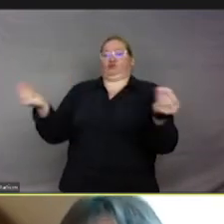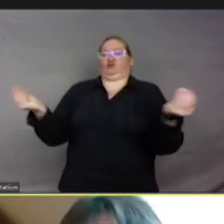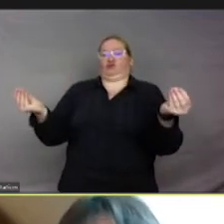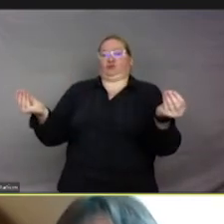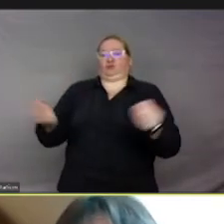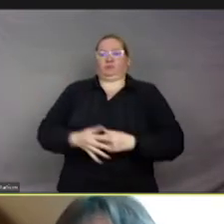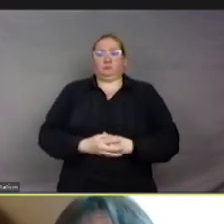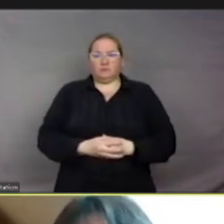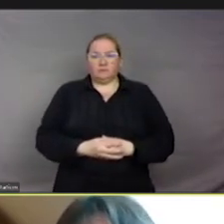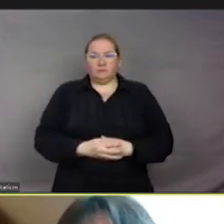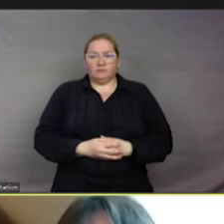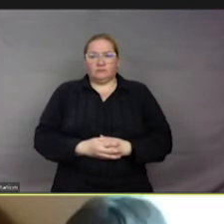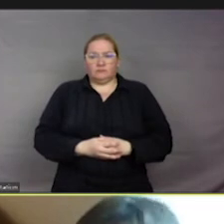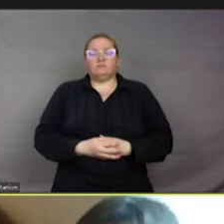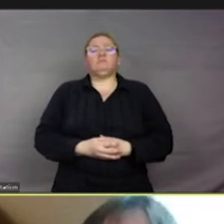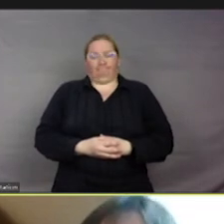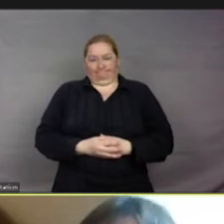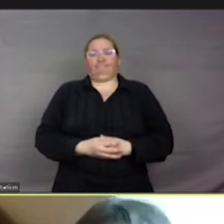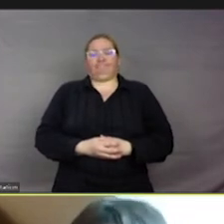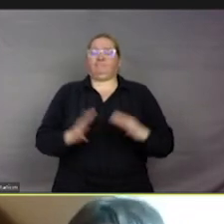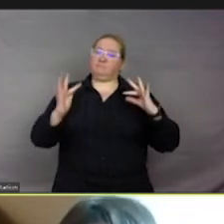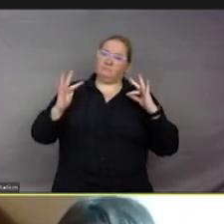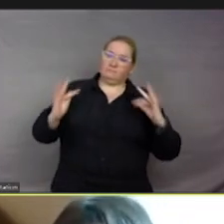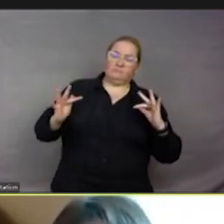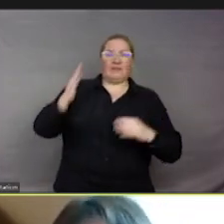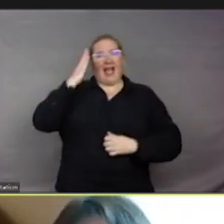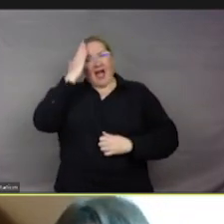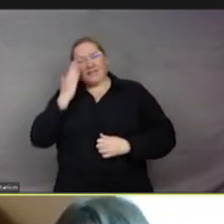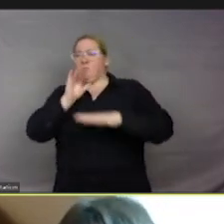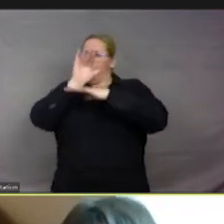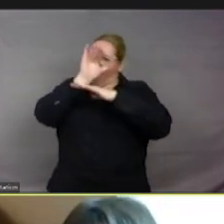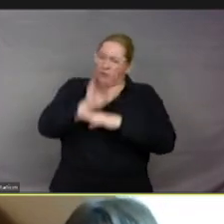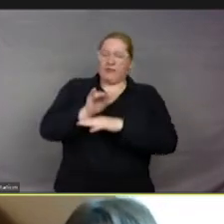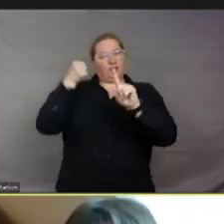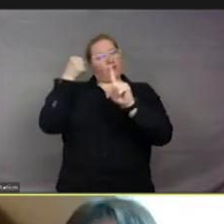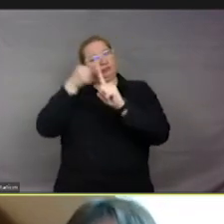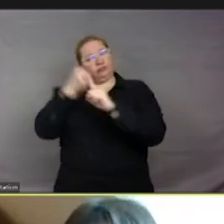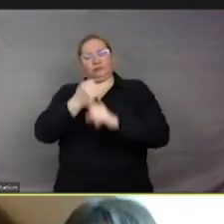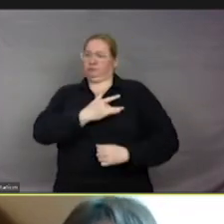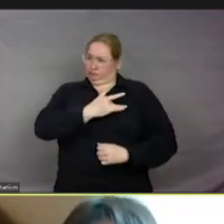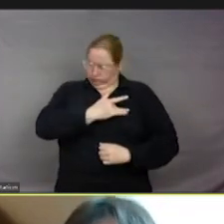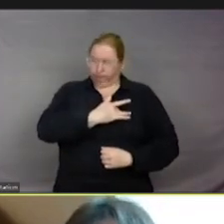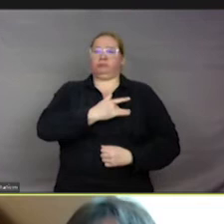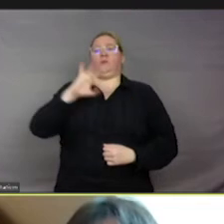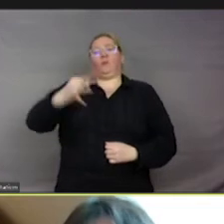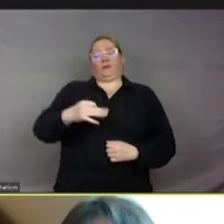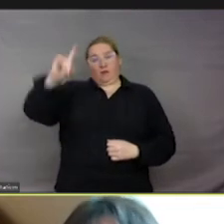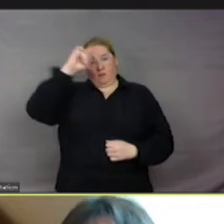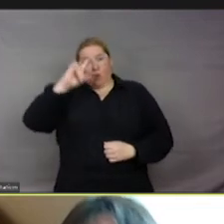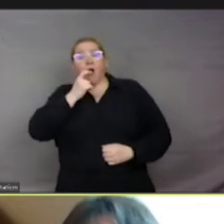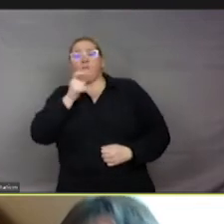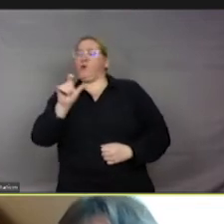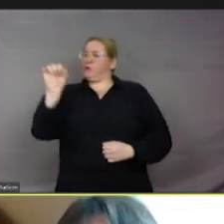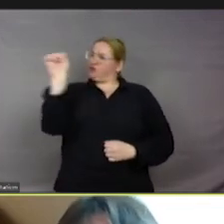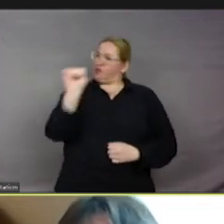principalement des sphères qui sont sensibles à la cause animale. Pourquoi ? Parce qu'effectivement, le mot « sentience », c'est l'idée,